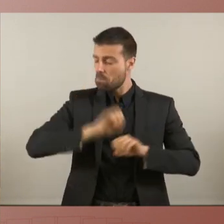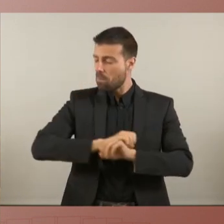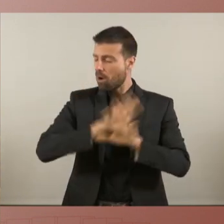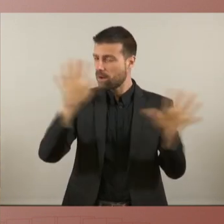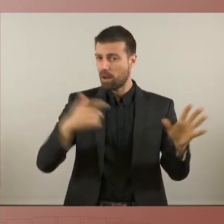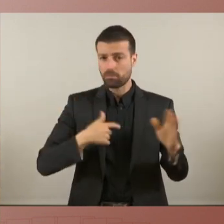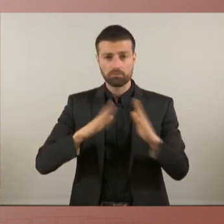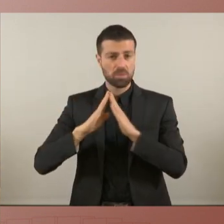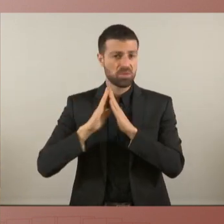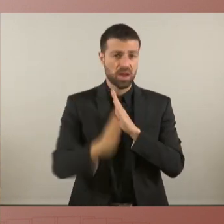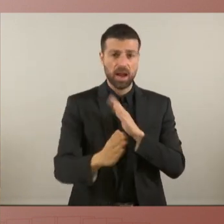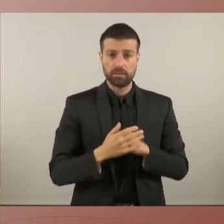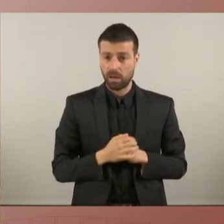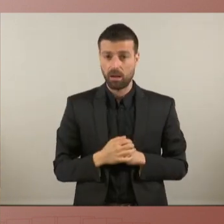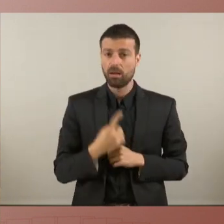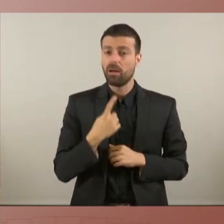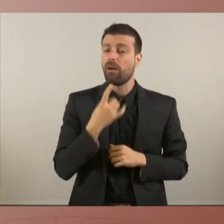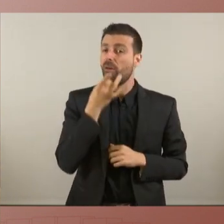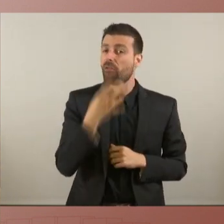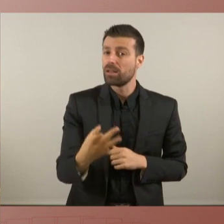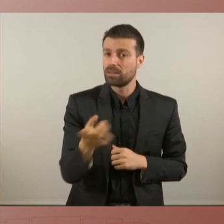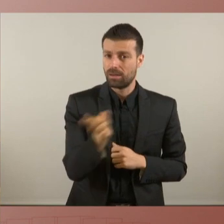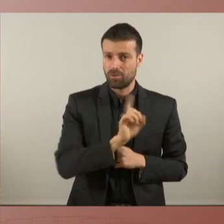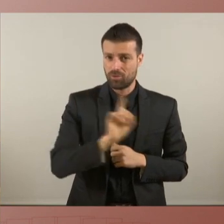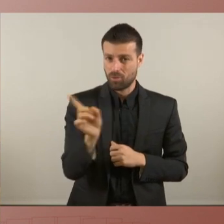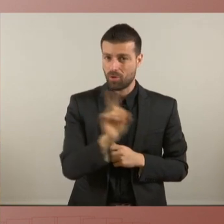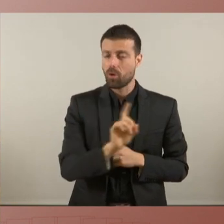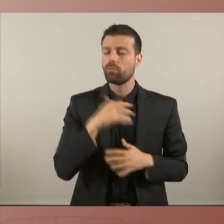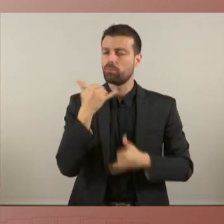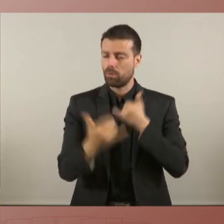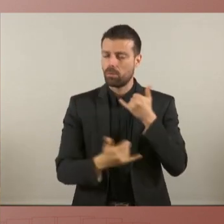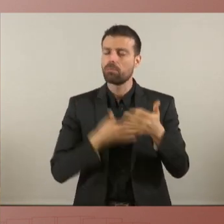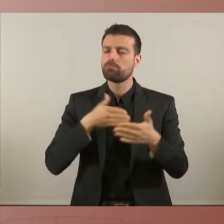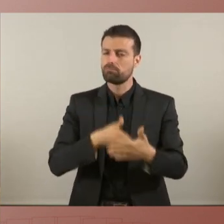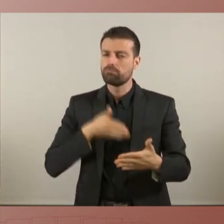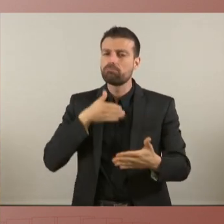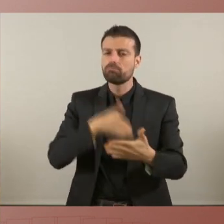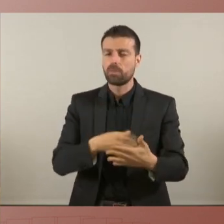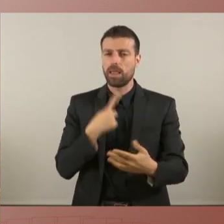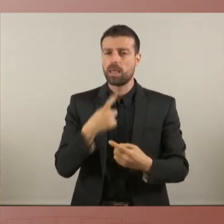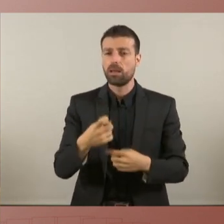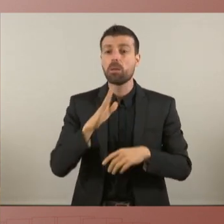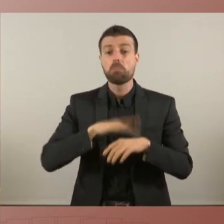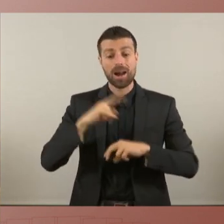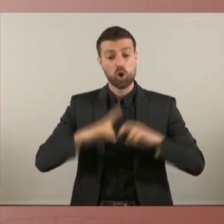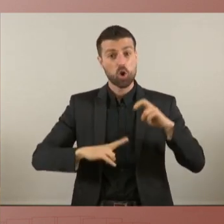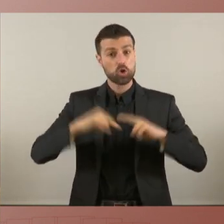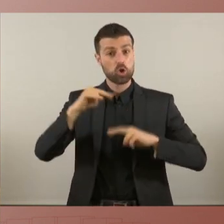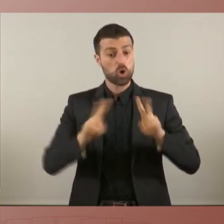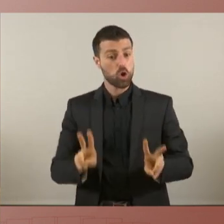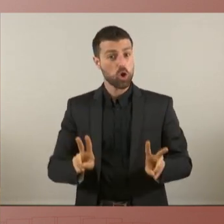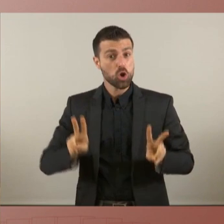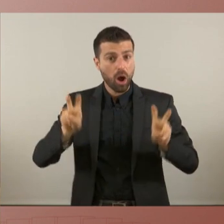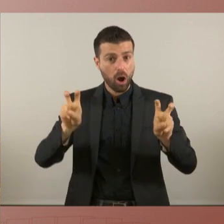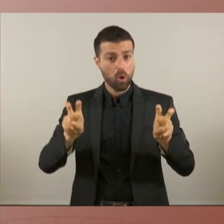no serà fàcil les dificultats són moltes i per construir aquest nou terreny de joc que